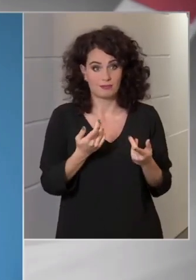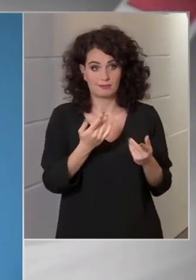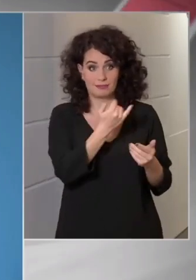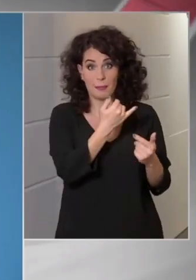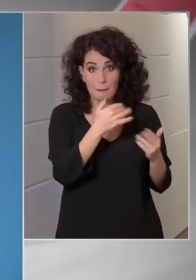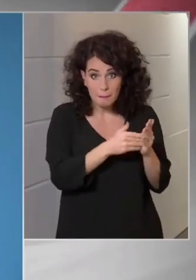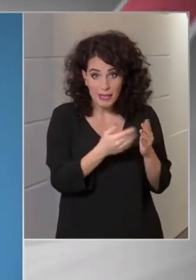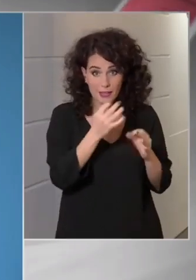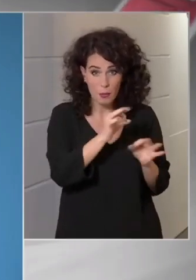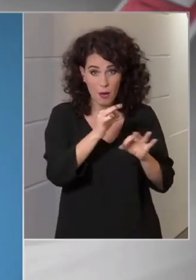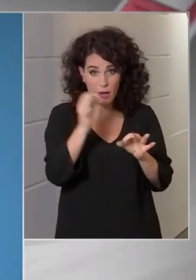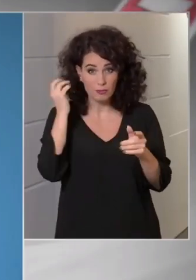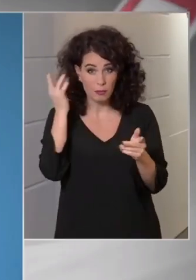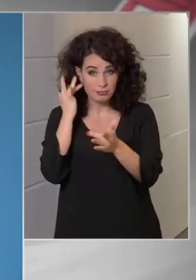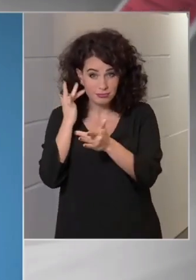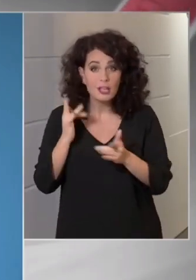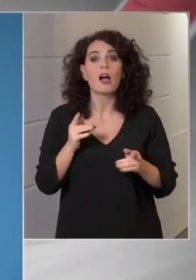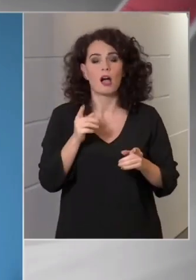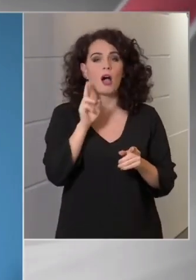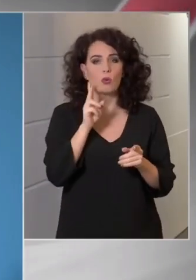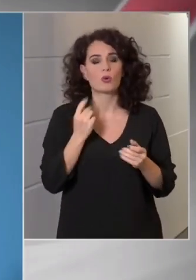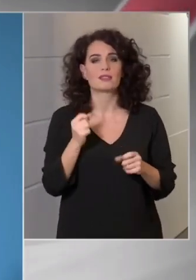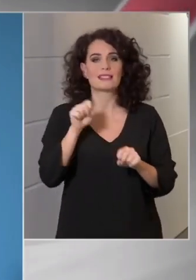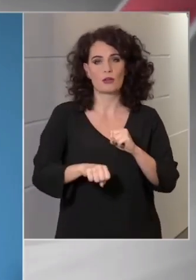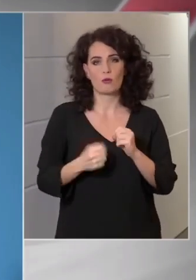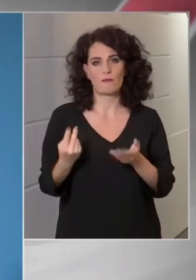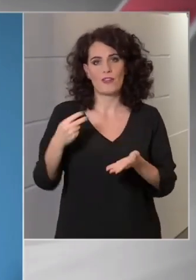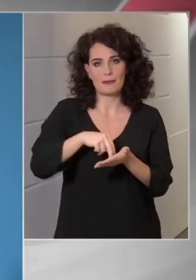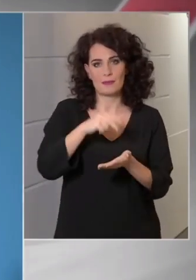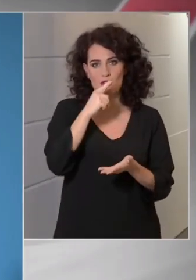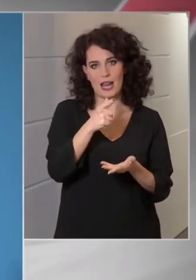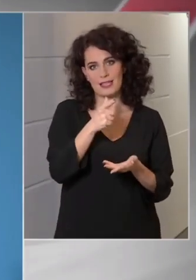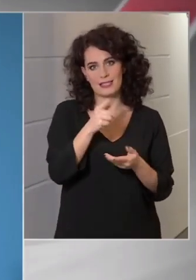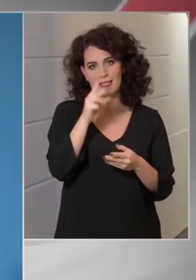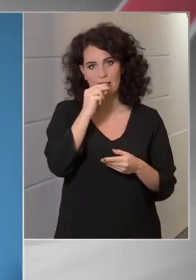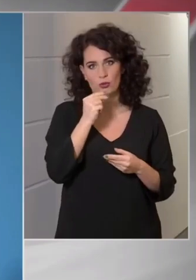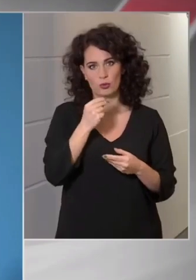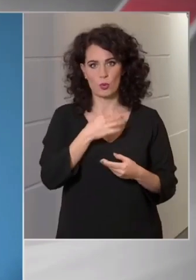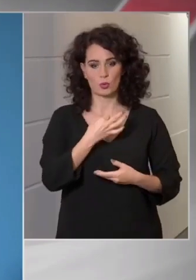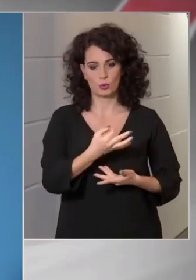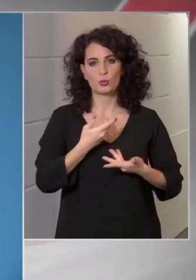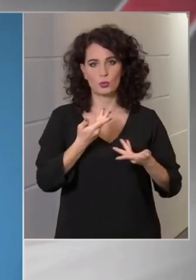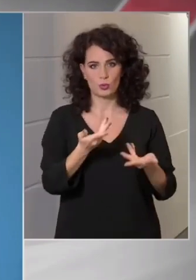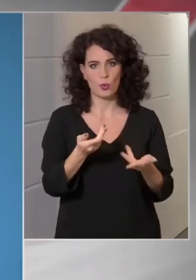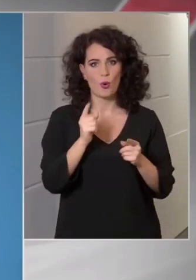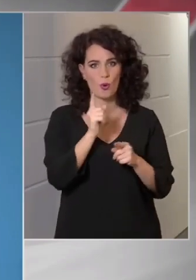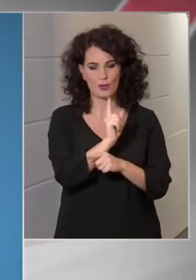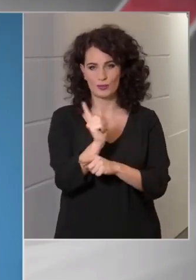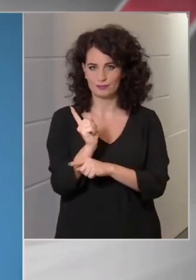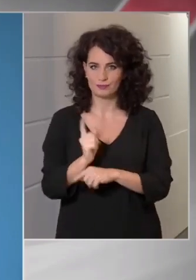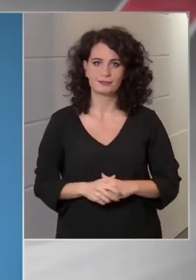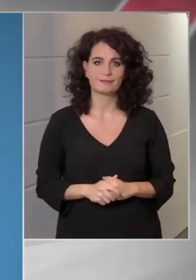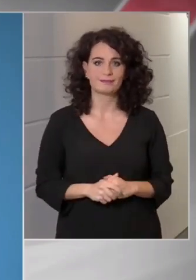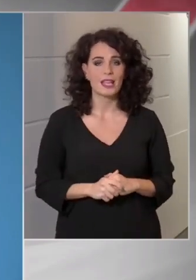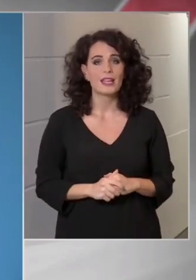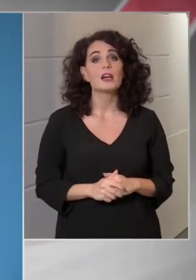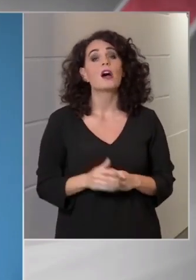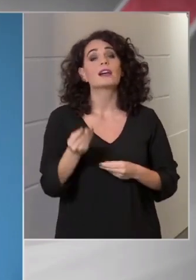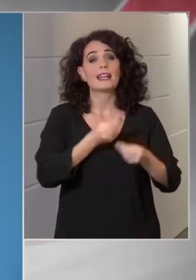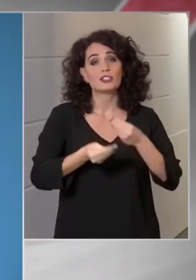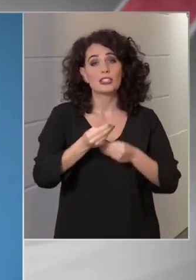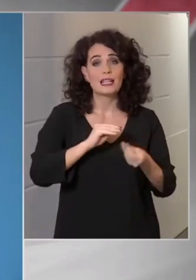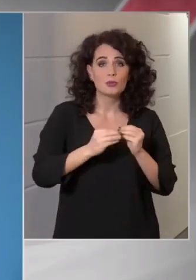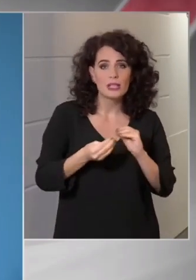várható a kollégáimtól. A mostani jogszabályváltozás egyfajta többletfelelősséget ró a kereskedelmi